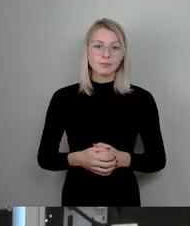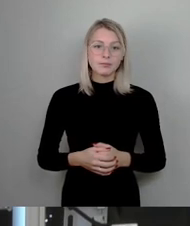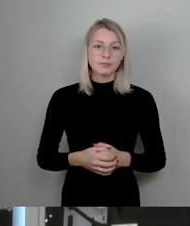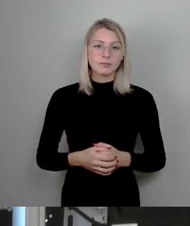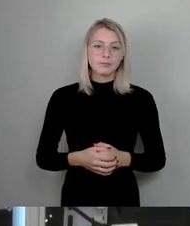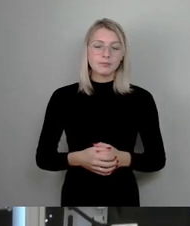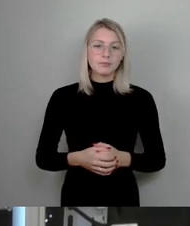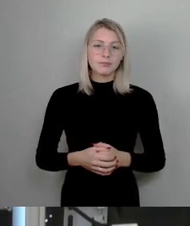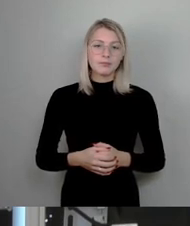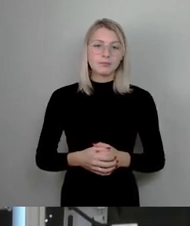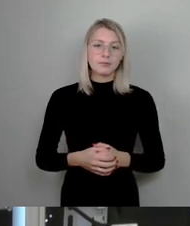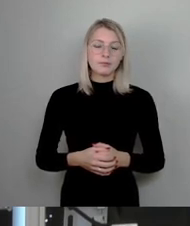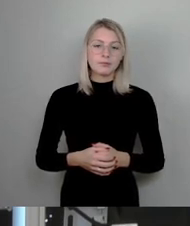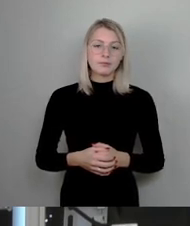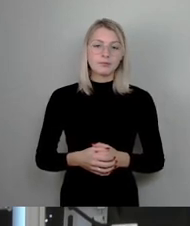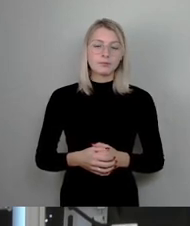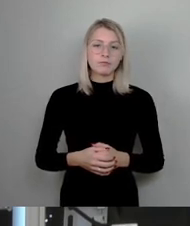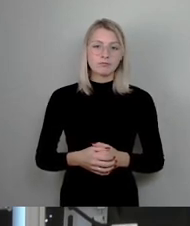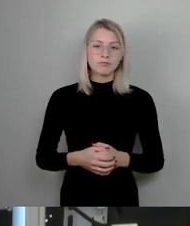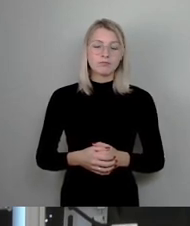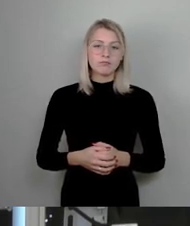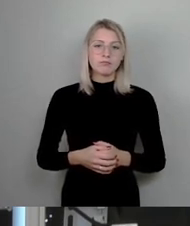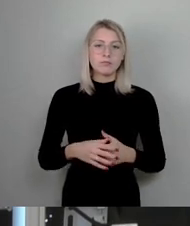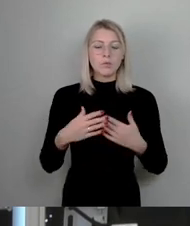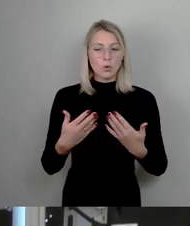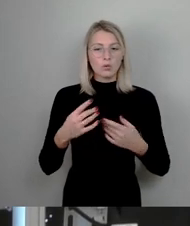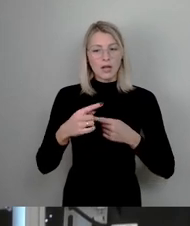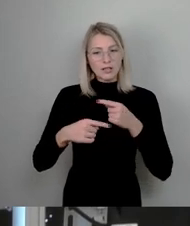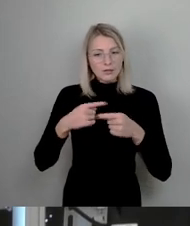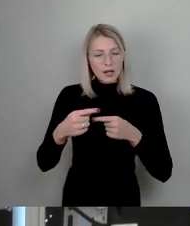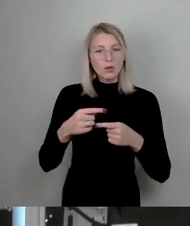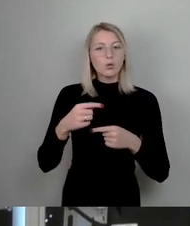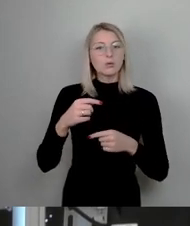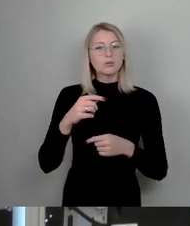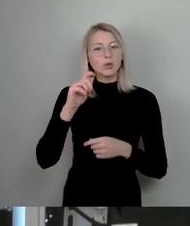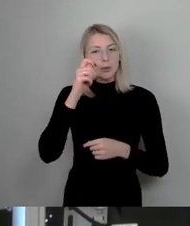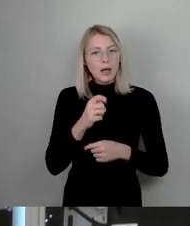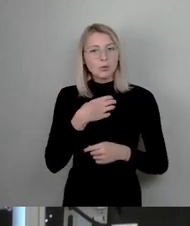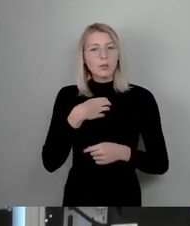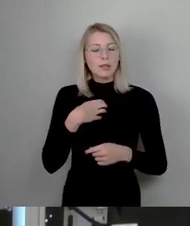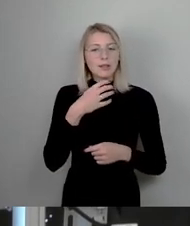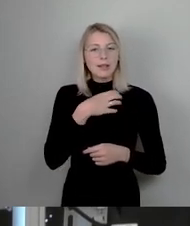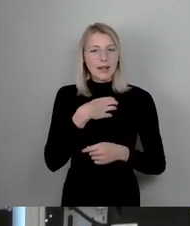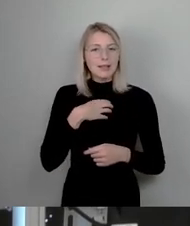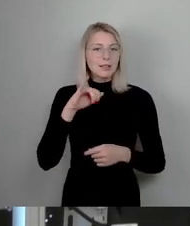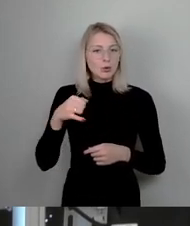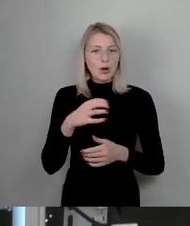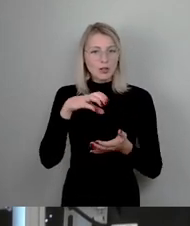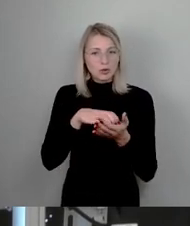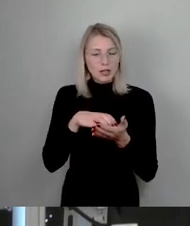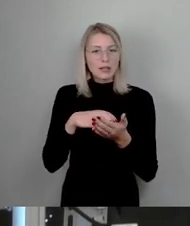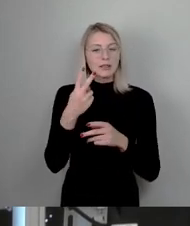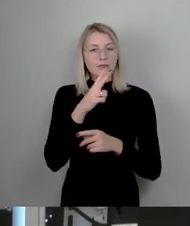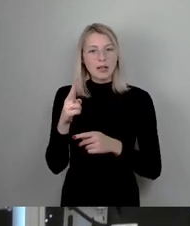Durch den planvollen Aufwuchs des Gymnasiums Dresden-Johrenstadt seit 2020 wird es nun allerdings etwas